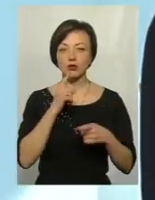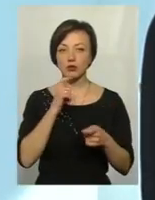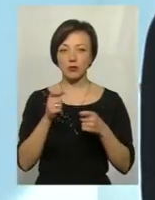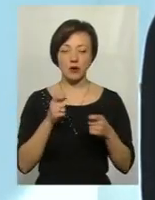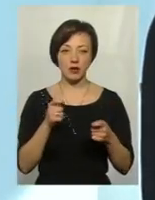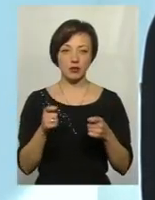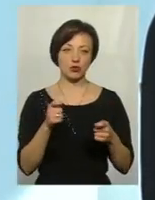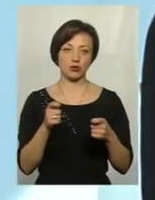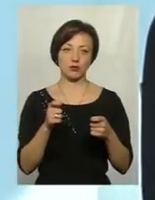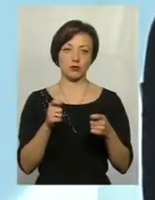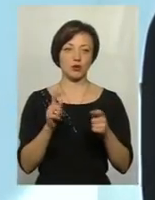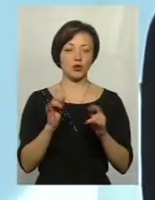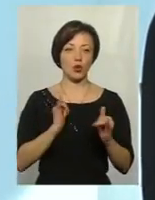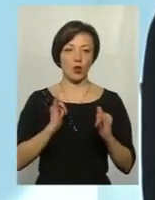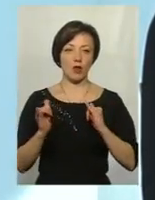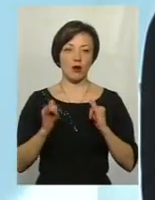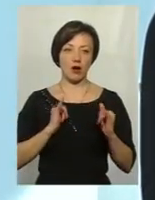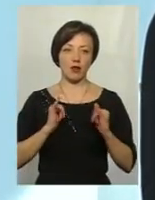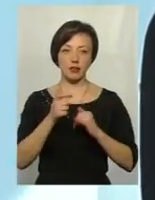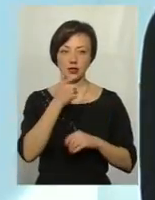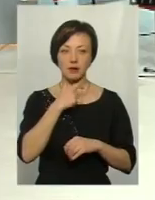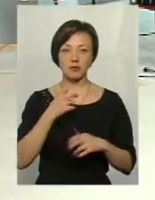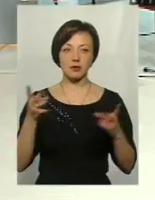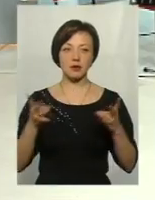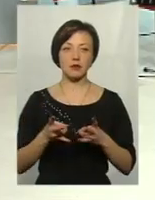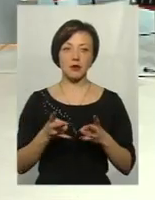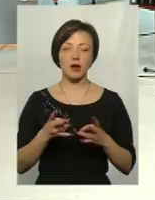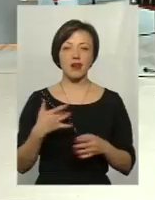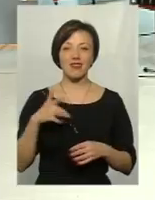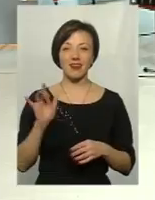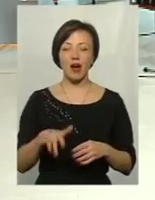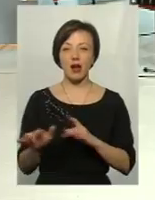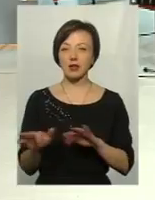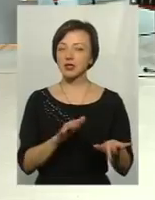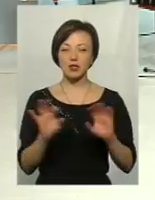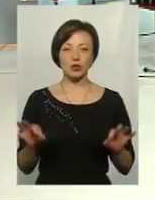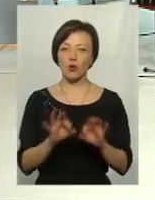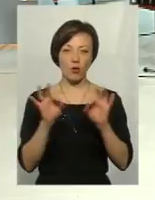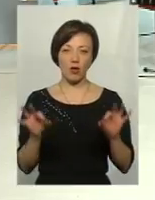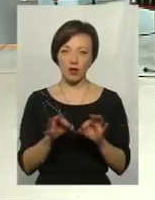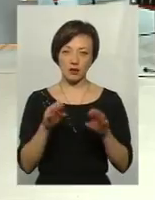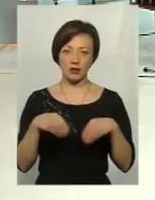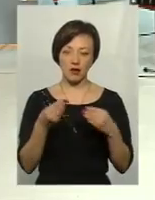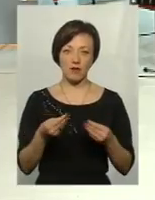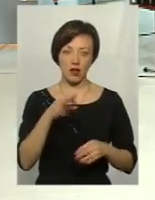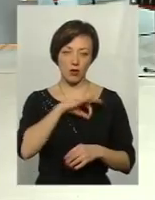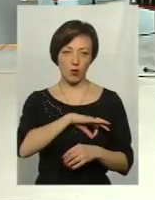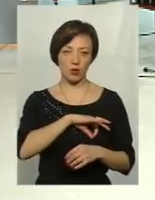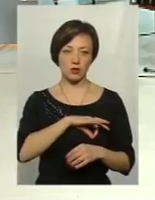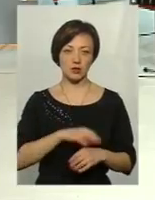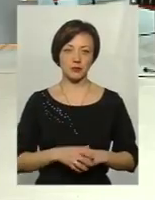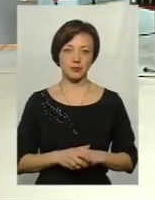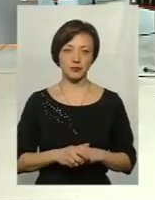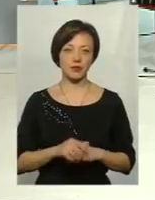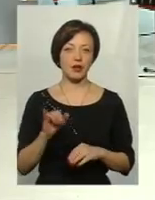виваженими, дуже толерантними. Радикальних дій ніколи вони не приносили користі і